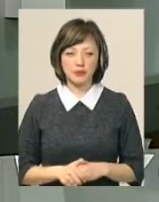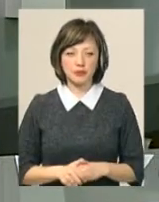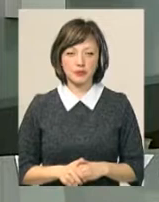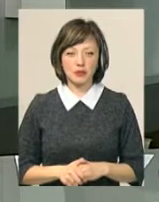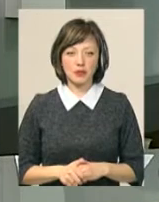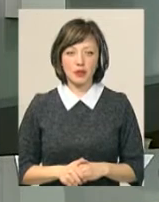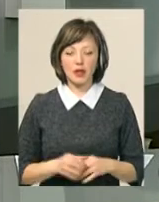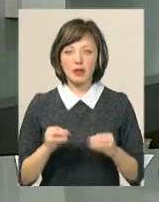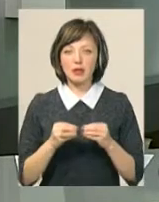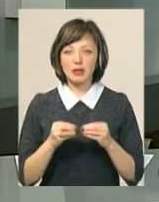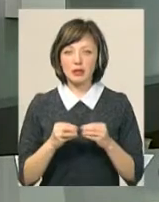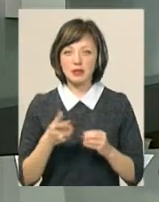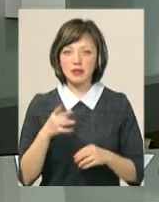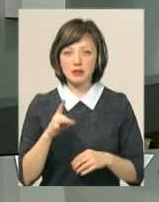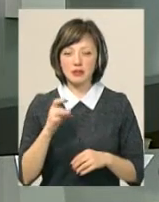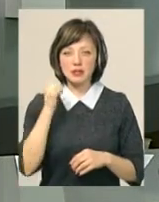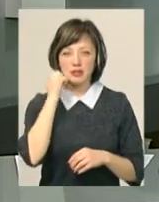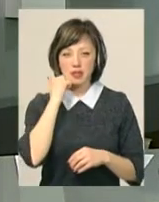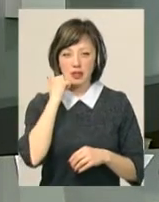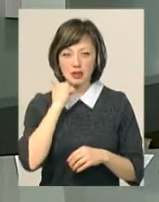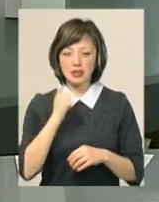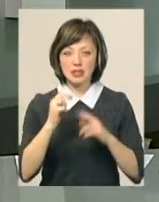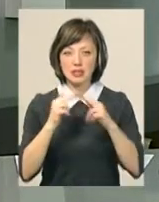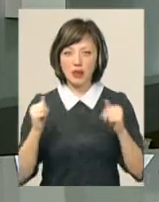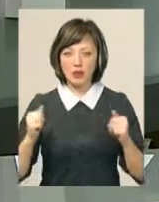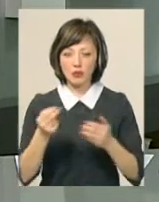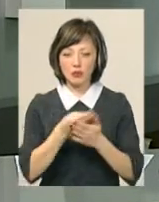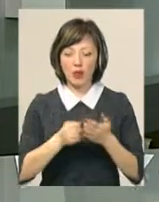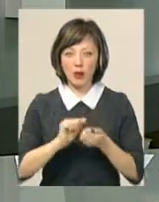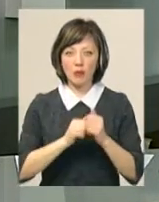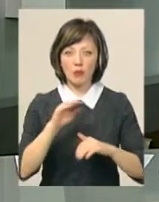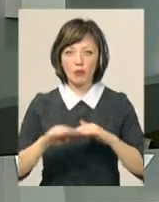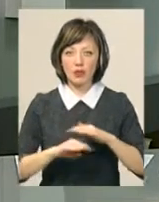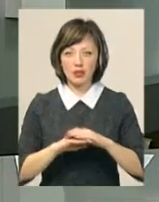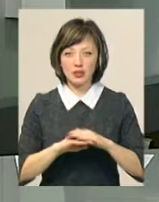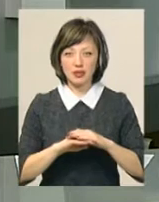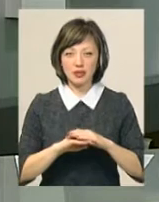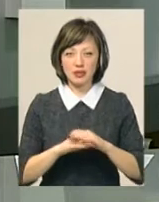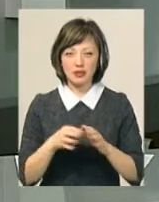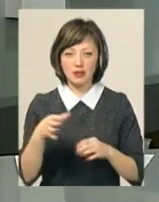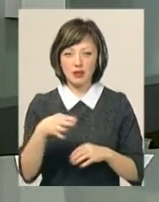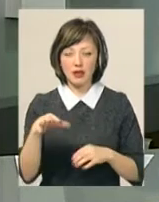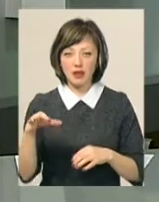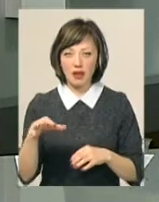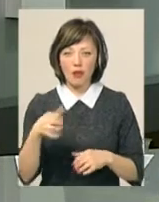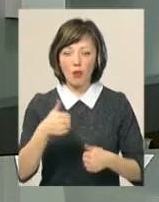10 гривень – старий замок із зображенням Кам'янцьоподільського бере участь у першому етапі конкурсу «Краща монета року України».